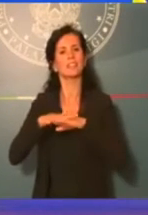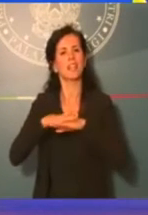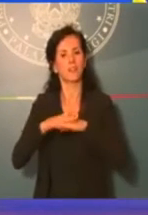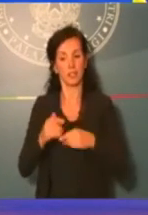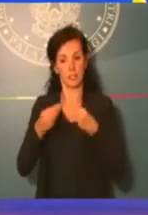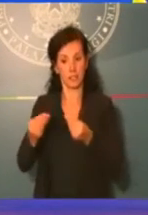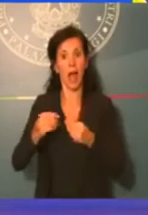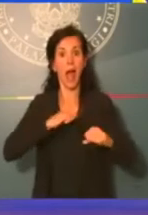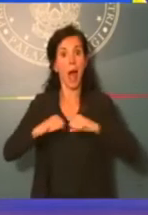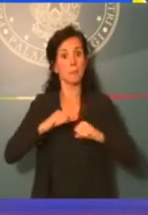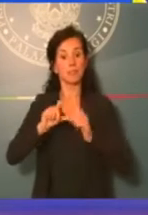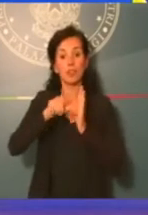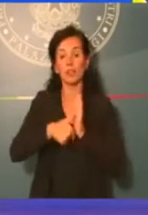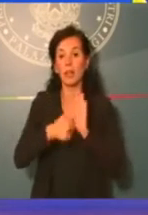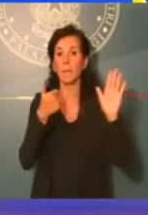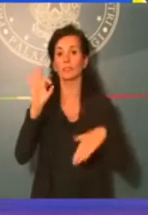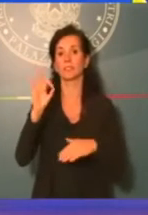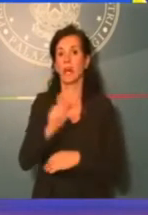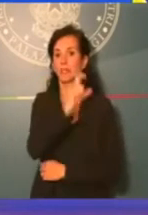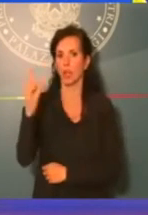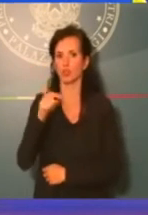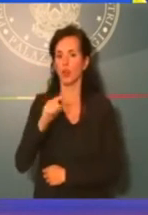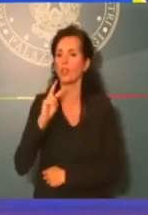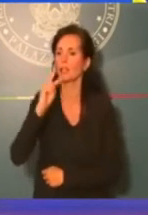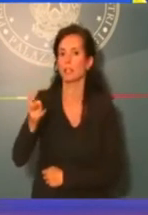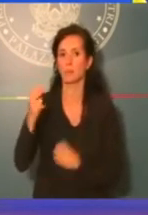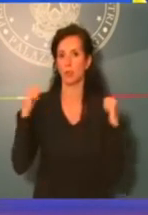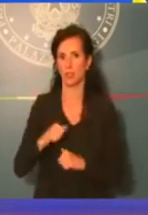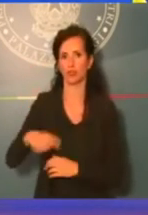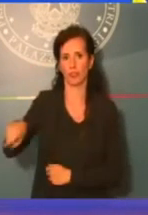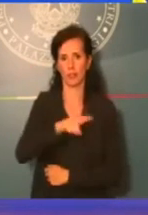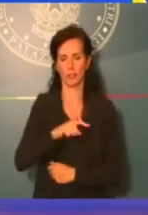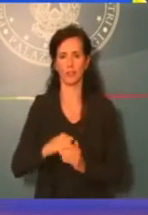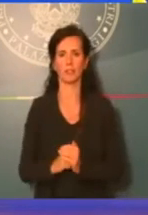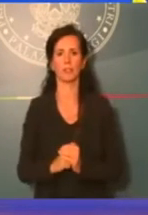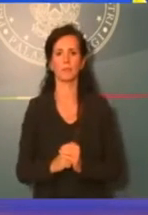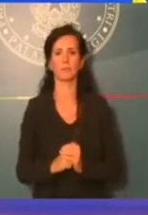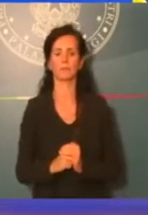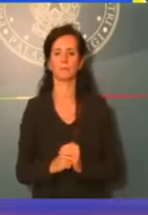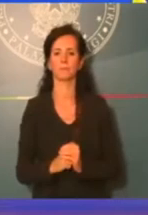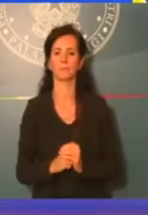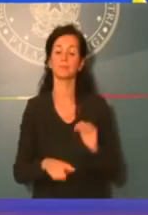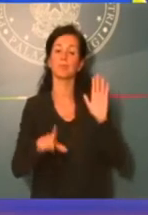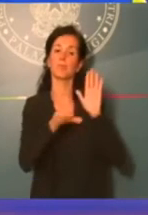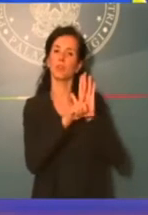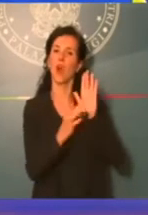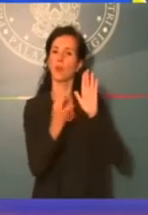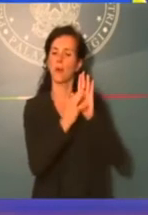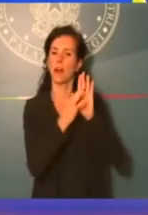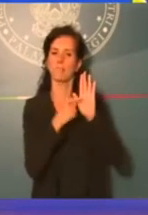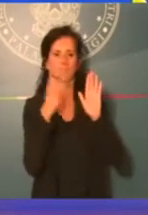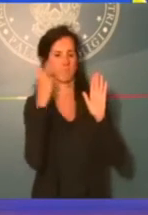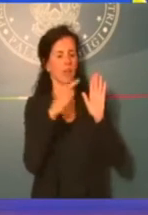avranno 60 giorni di tempo per le risposte. E poi c'è una norma che è rivoluzionaria quando